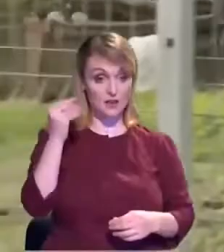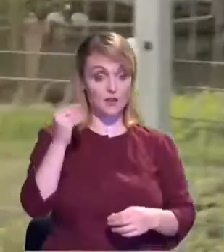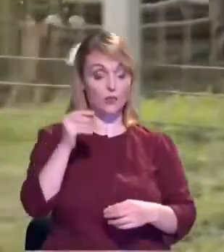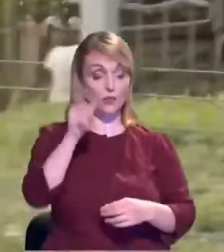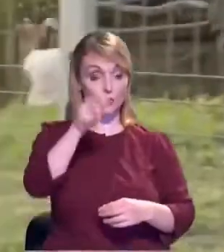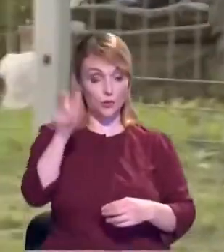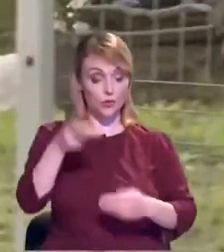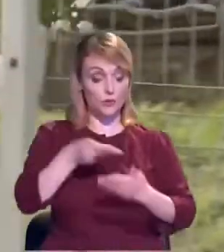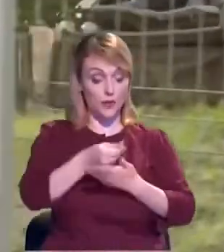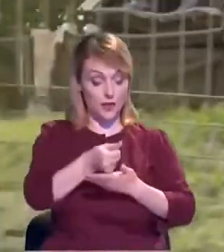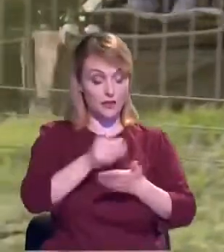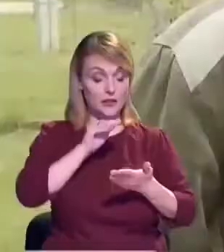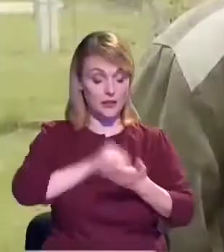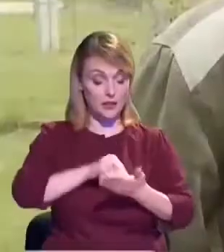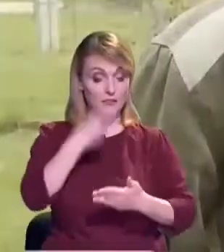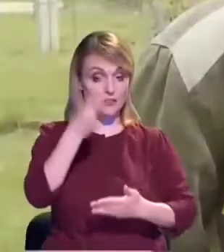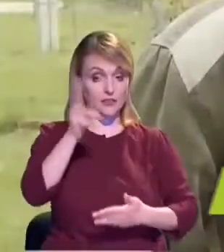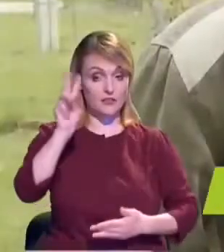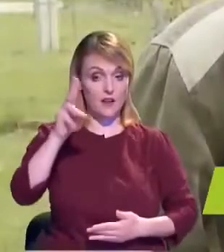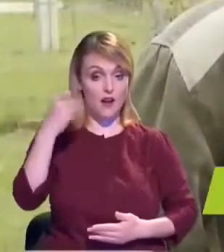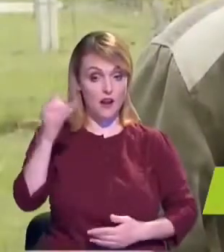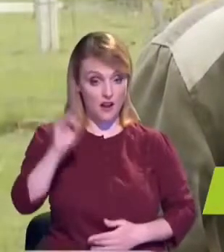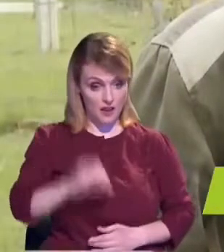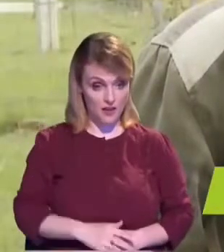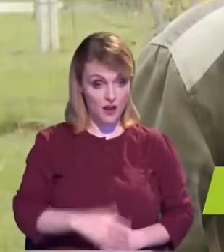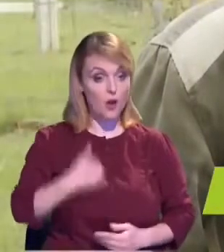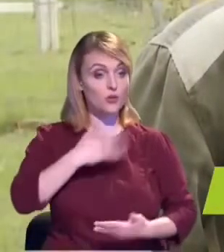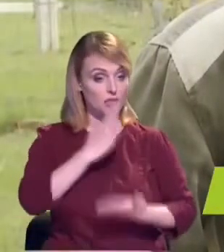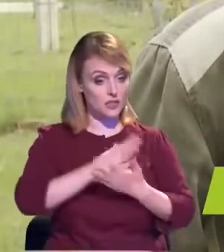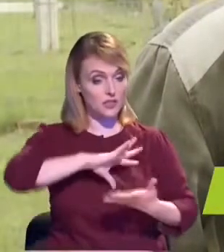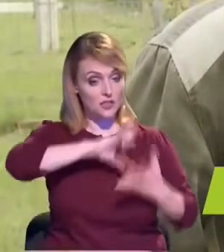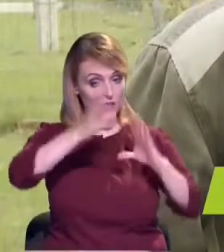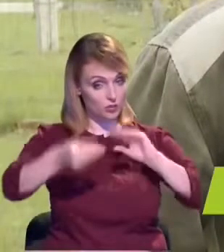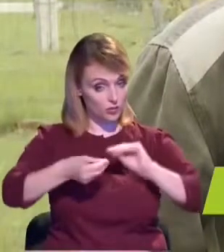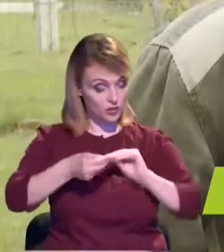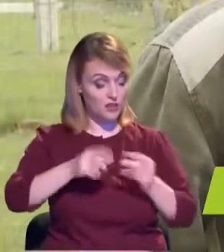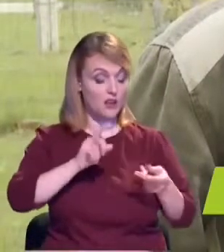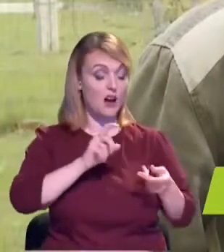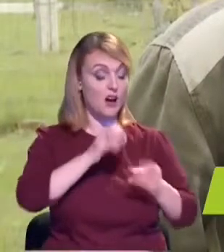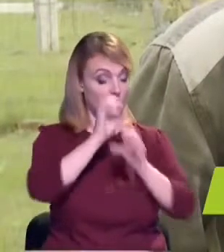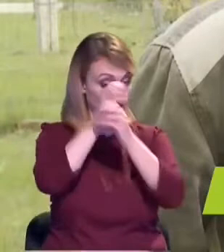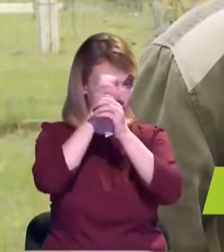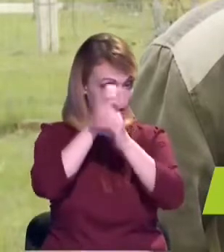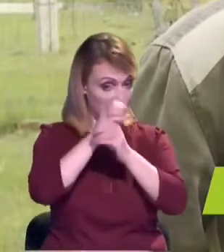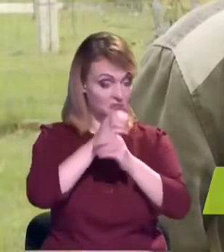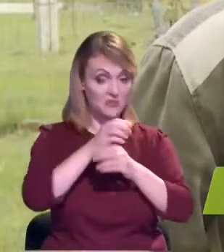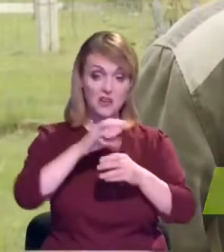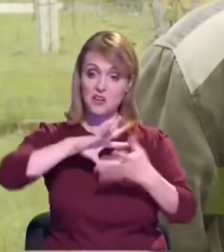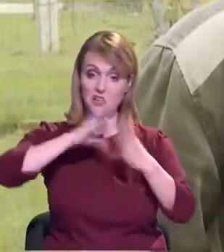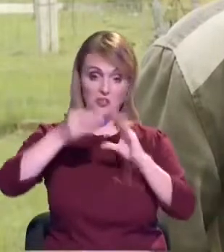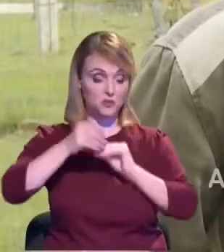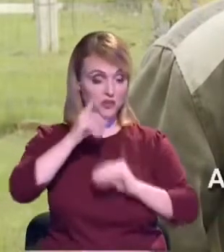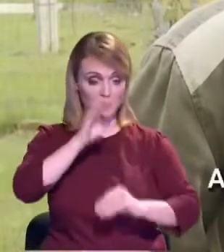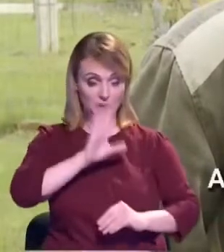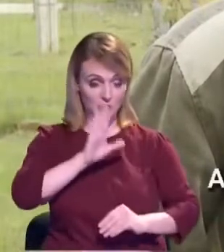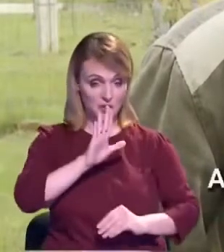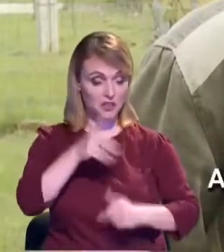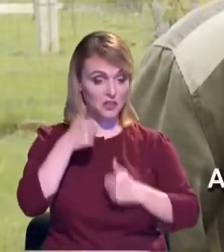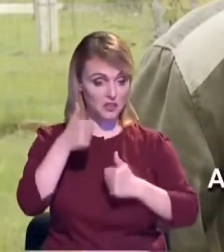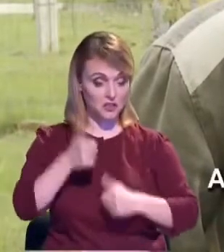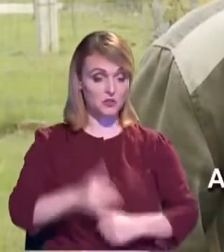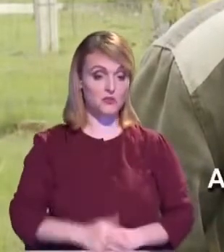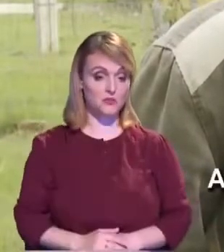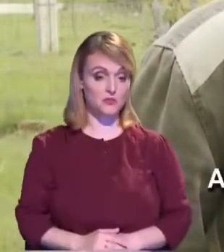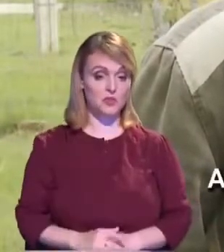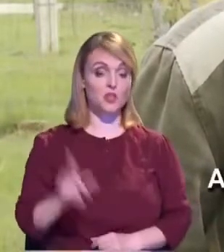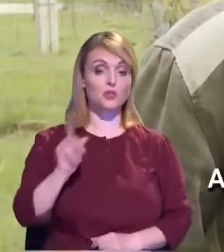Amareția eșor și fărătără. rezultate analizui. Vă mulțumim și rezultate analizui. să aveți